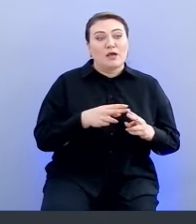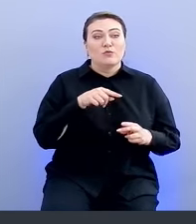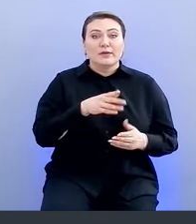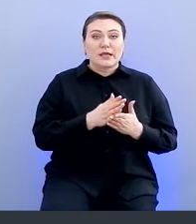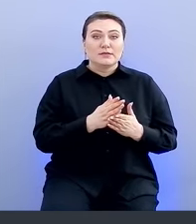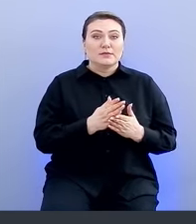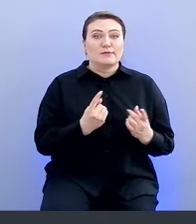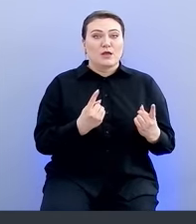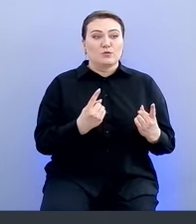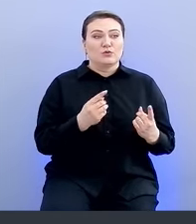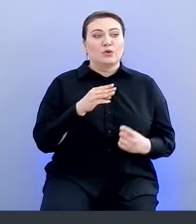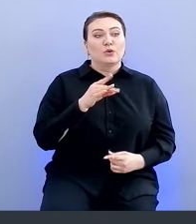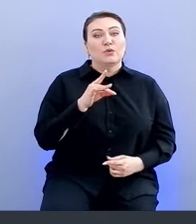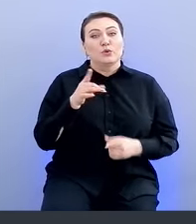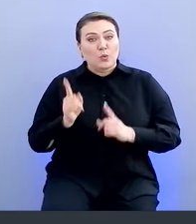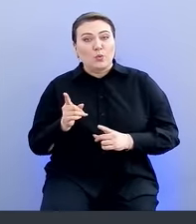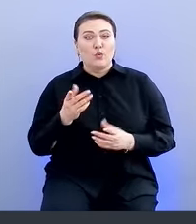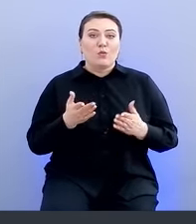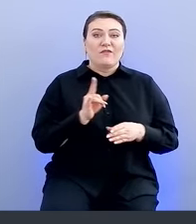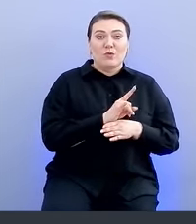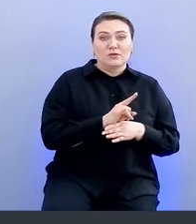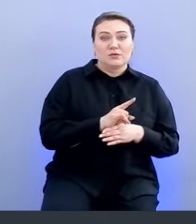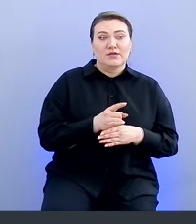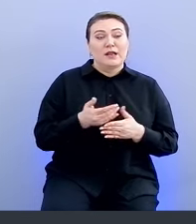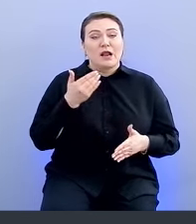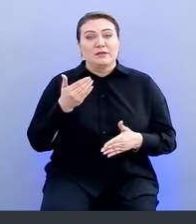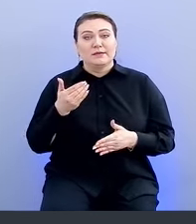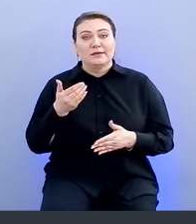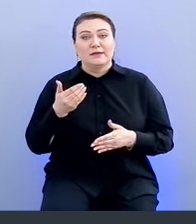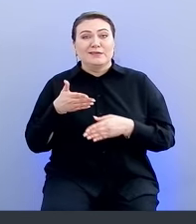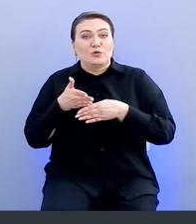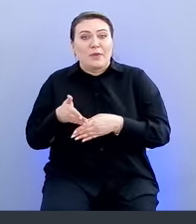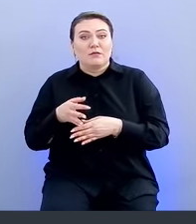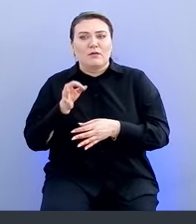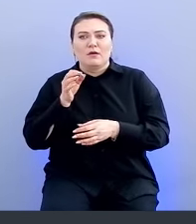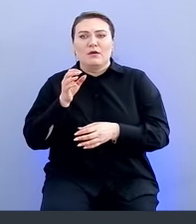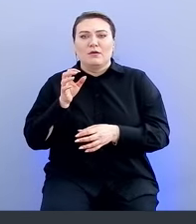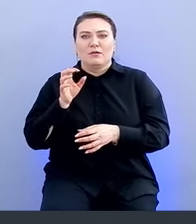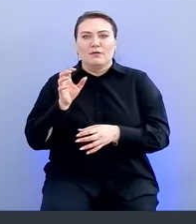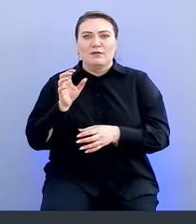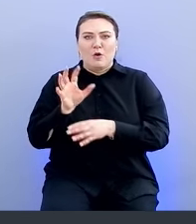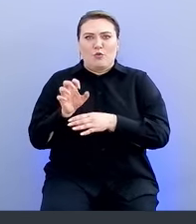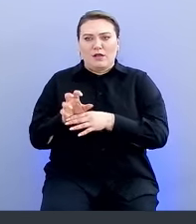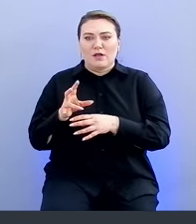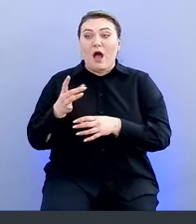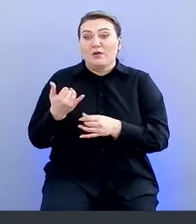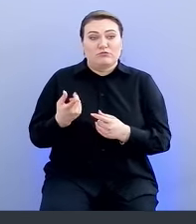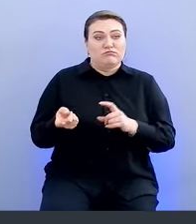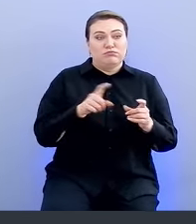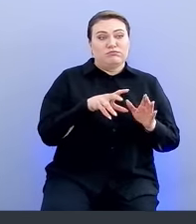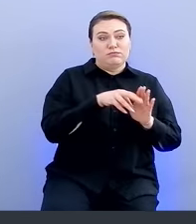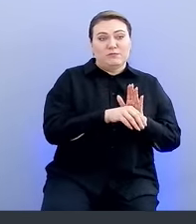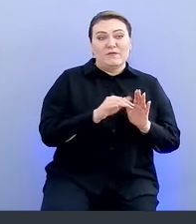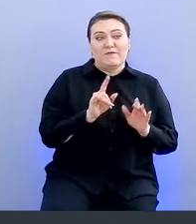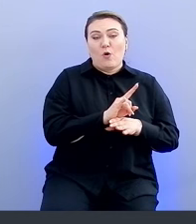есть статус. True or false. То есть если ранее инструмент ругался, а сейчас он находится в exclude tools, и он просто упал, то